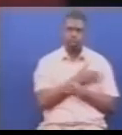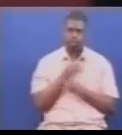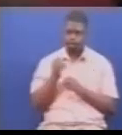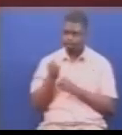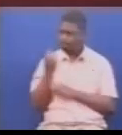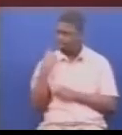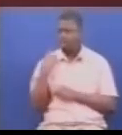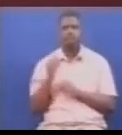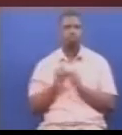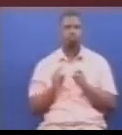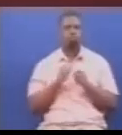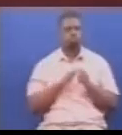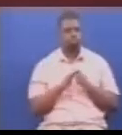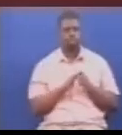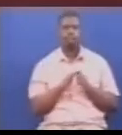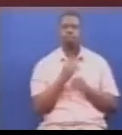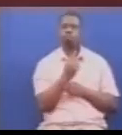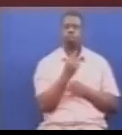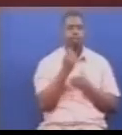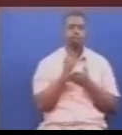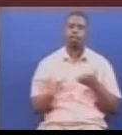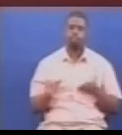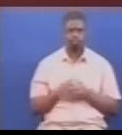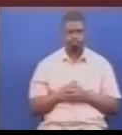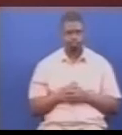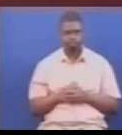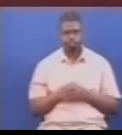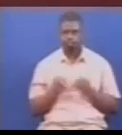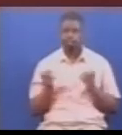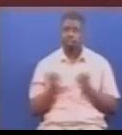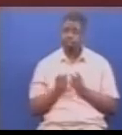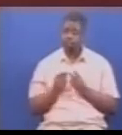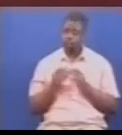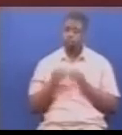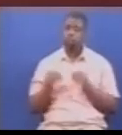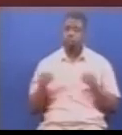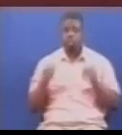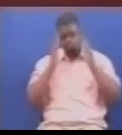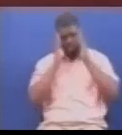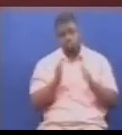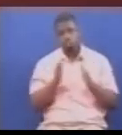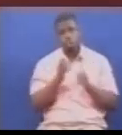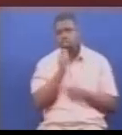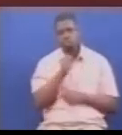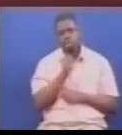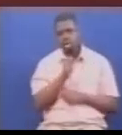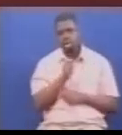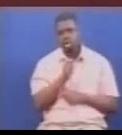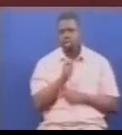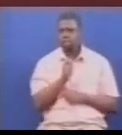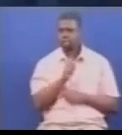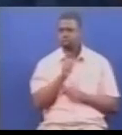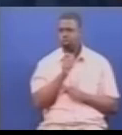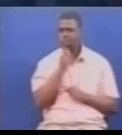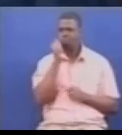badali ya kutumia maabara moja ilioko ukule dare salamu. Na ucheleweshwaji mwishmiwa speaker siwa makusudi, ucheleweshwaji ni wa kita alamu